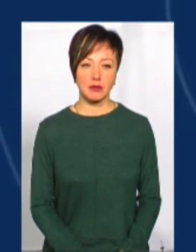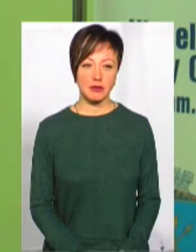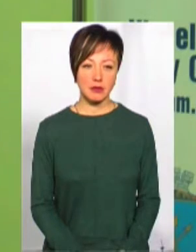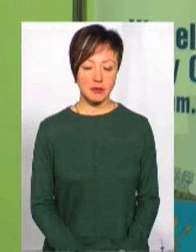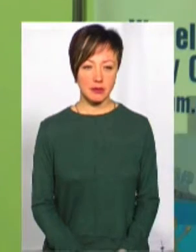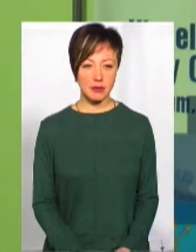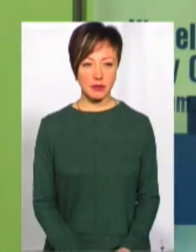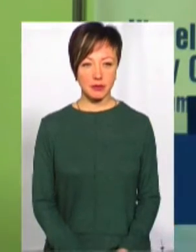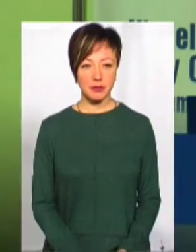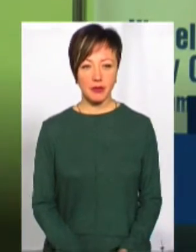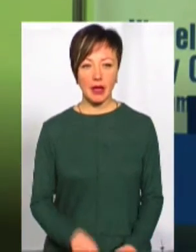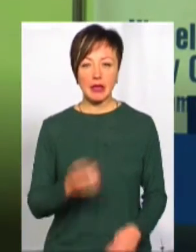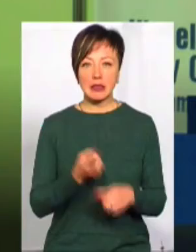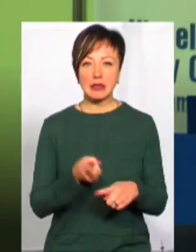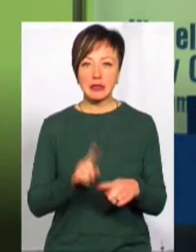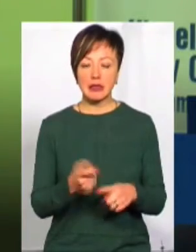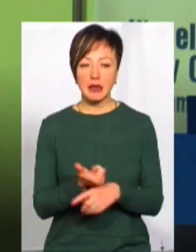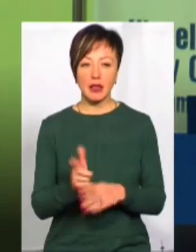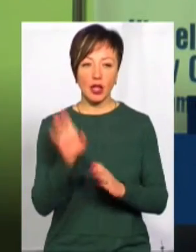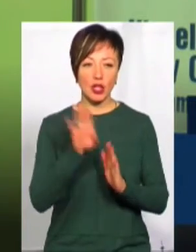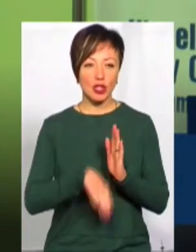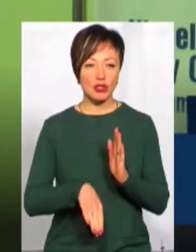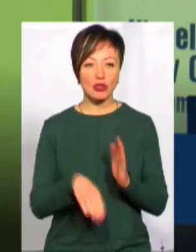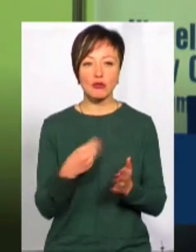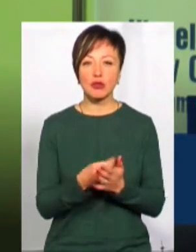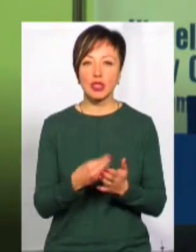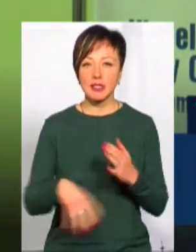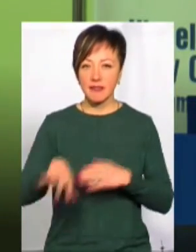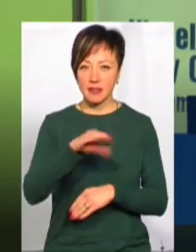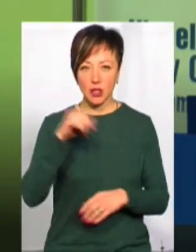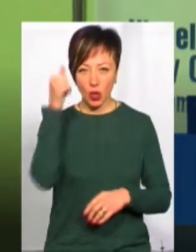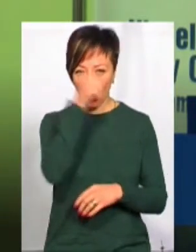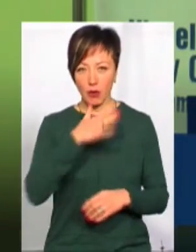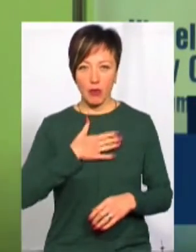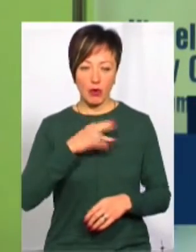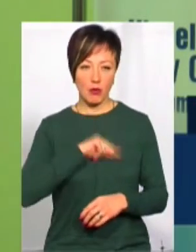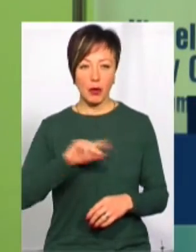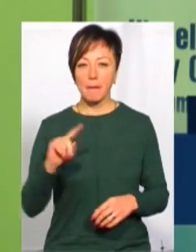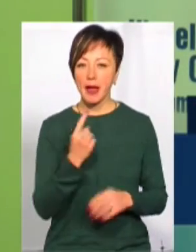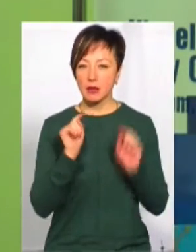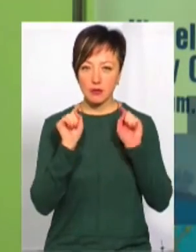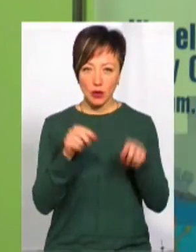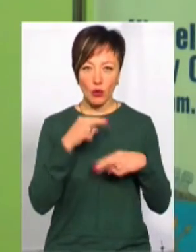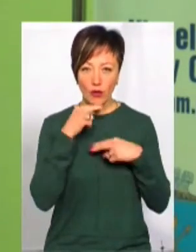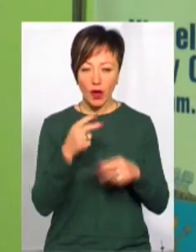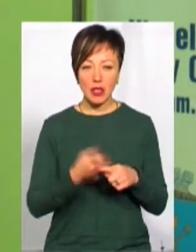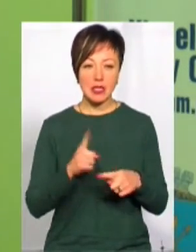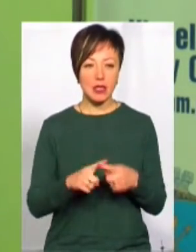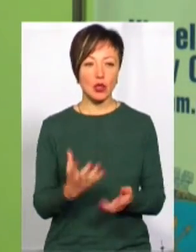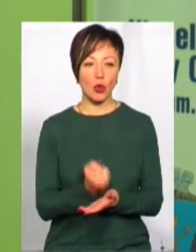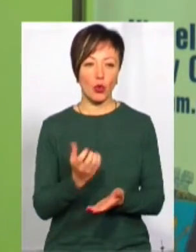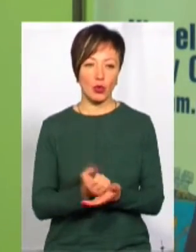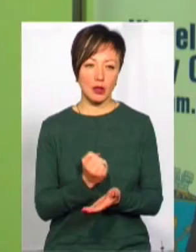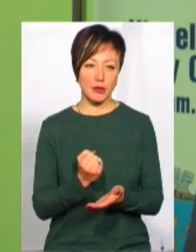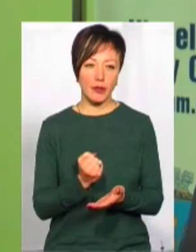Це найгірший бюджет за всі роки цієї каденції. Перше, на що звертаю увагу, звичайно, це доходи.